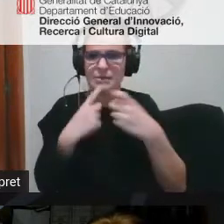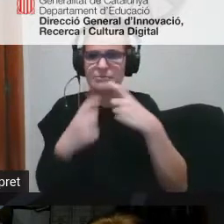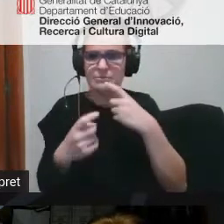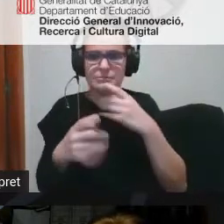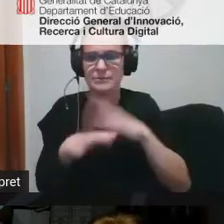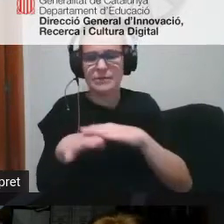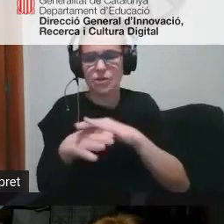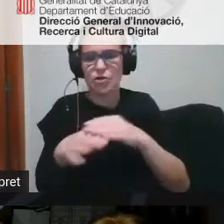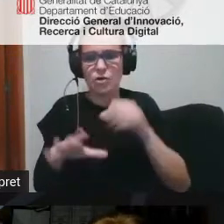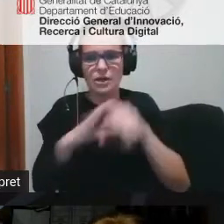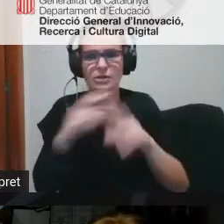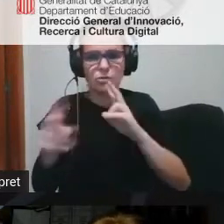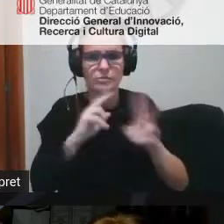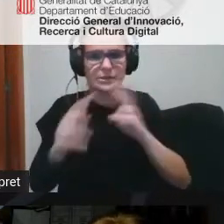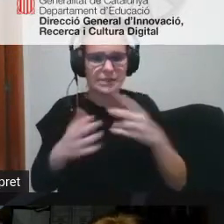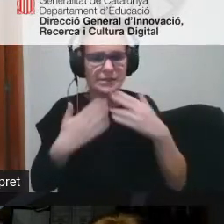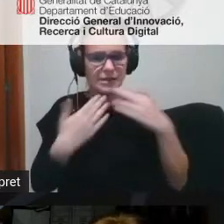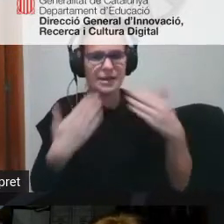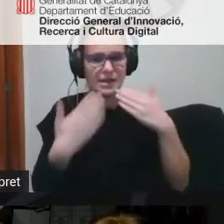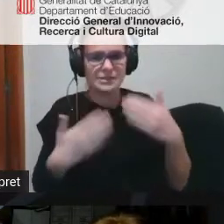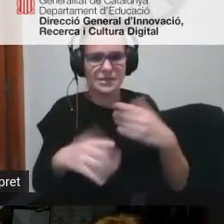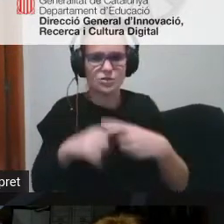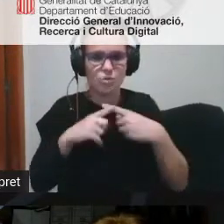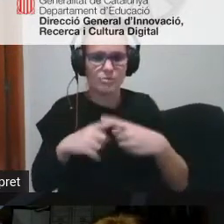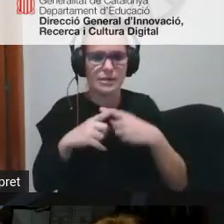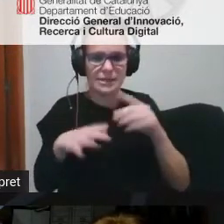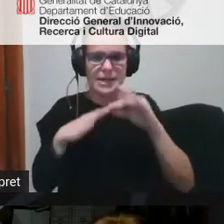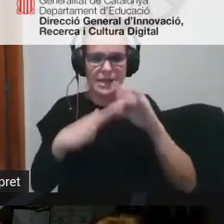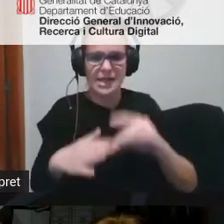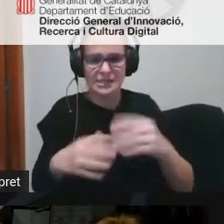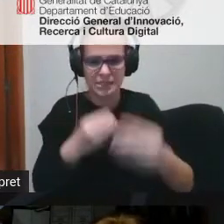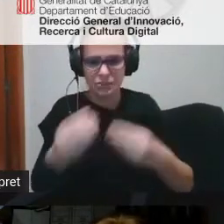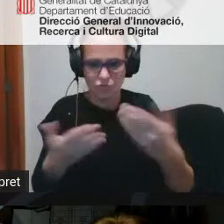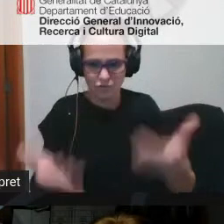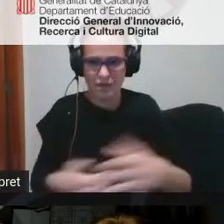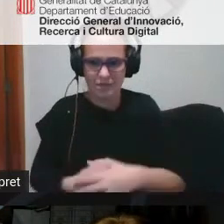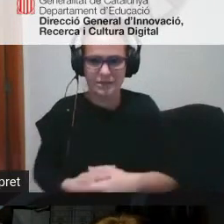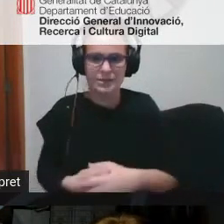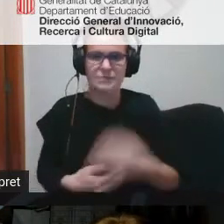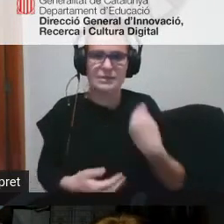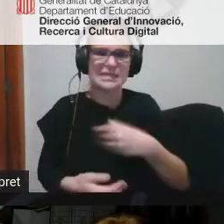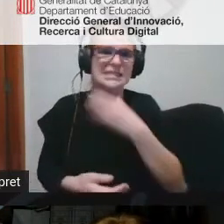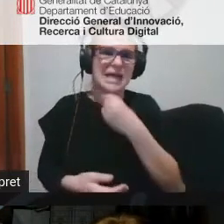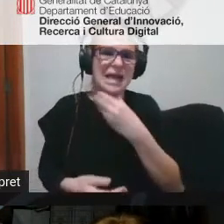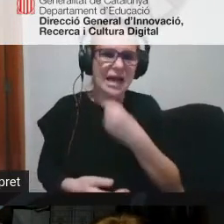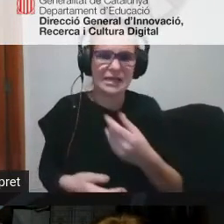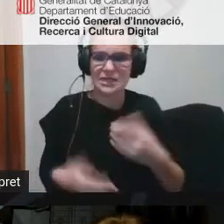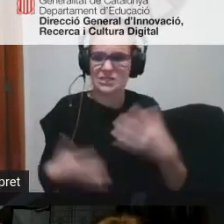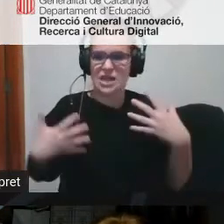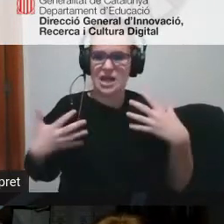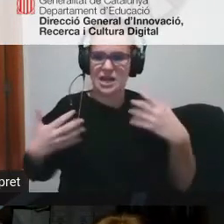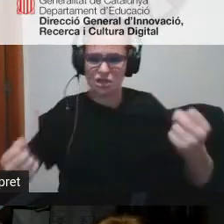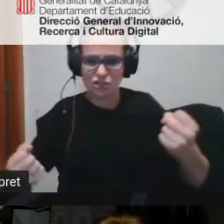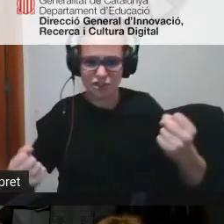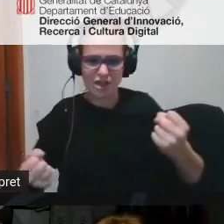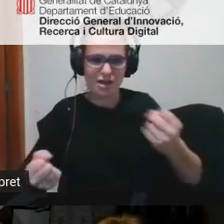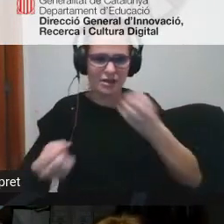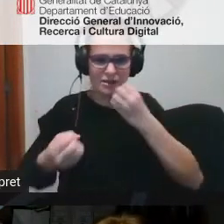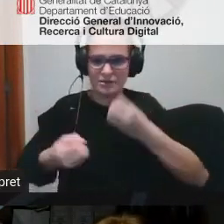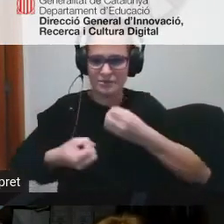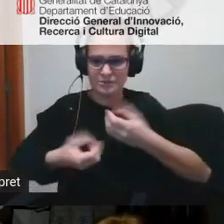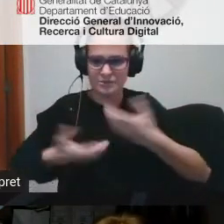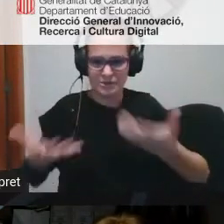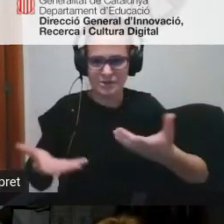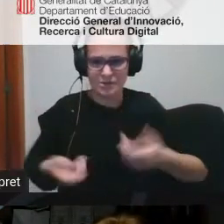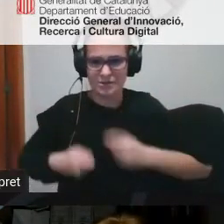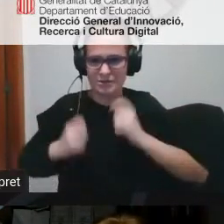que hagueu estat aquí i compartiu aquest lideratge que esteu fent aquestes comissió aquestes ganes aquesta energia que deu transmetre en aquest cas